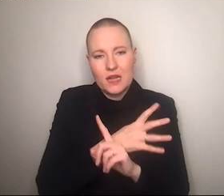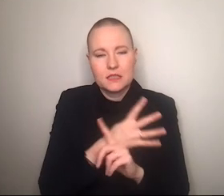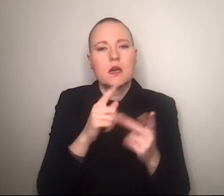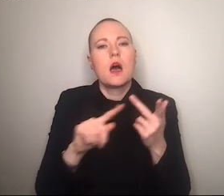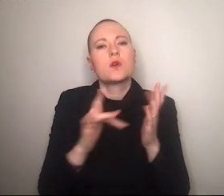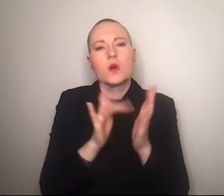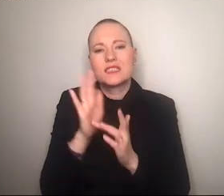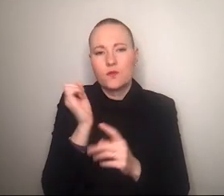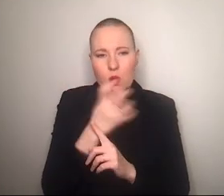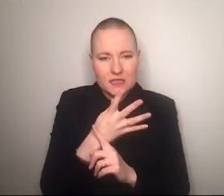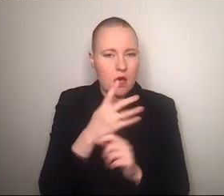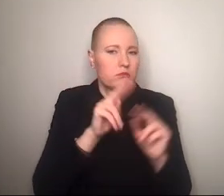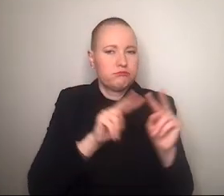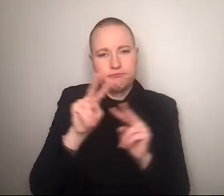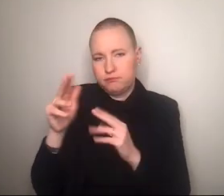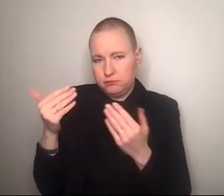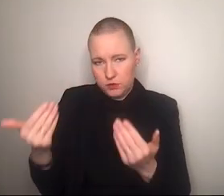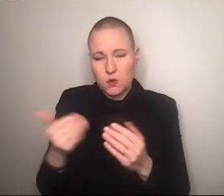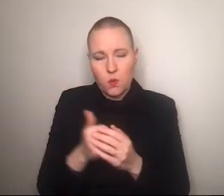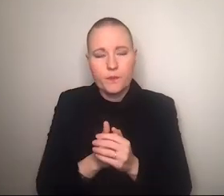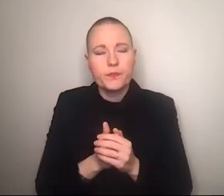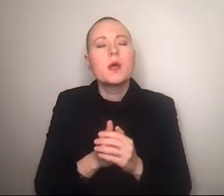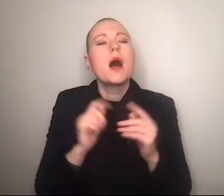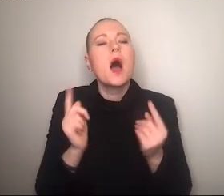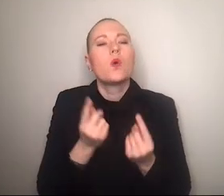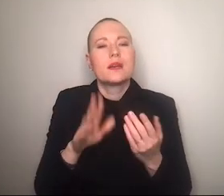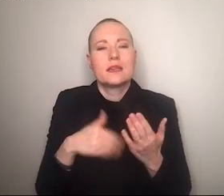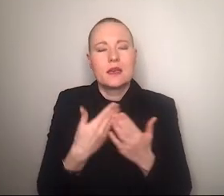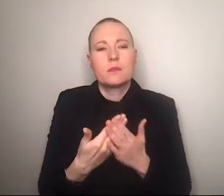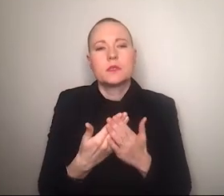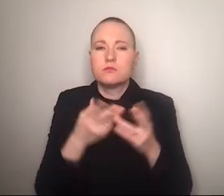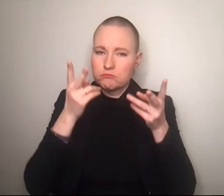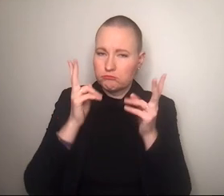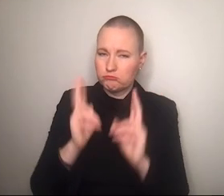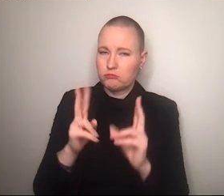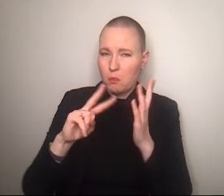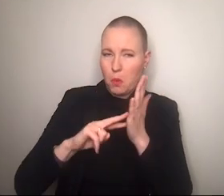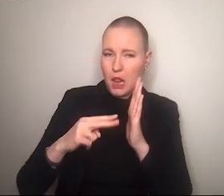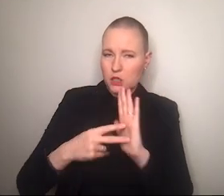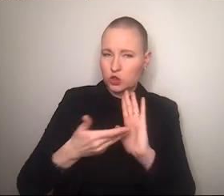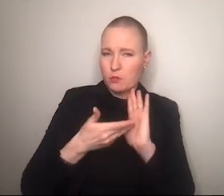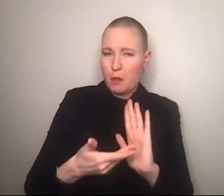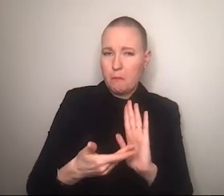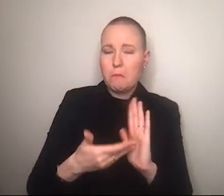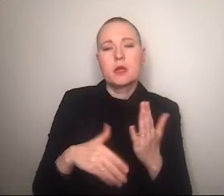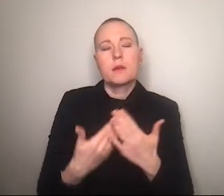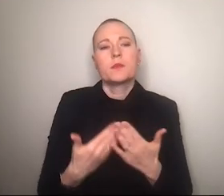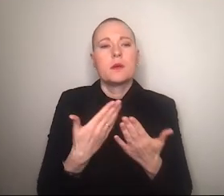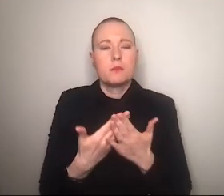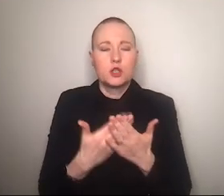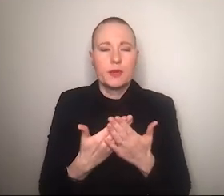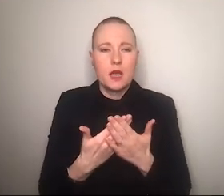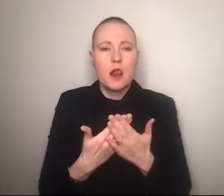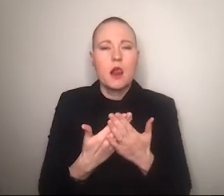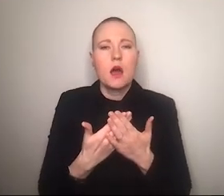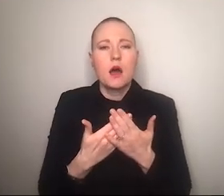in et cetera es gibt aber auch solche akteure die der explizit politisch auftauchen auf den plattformen dazu zählen zum